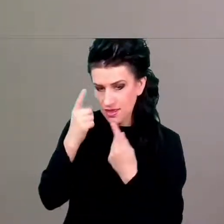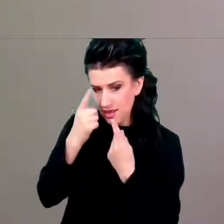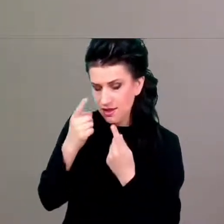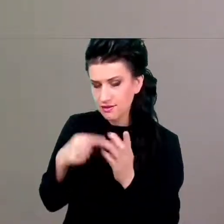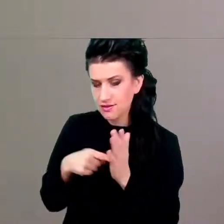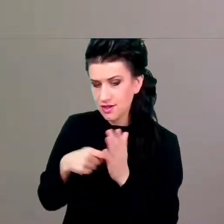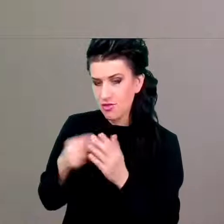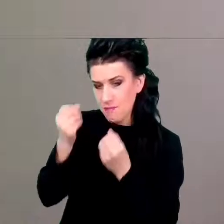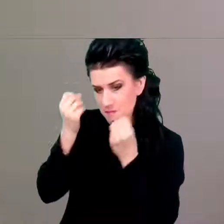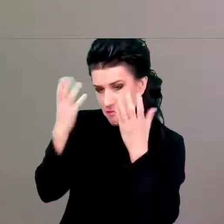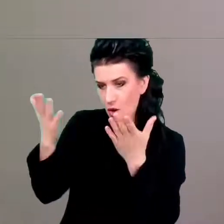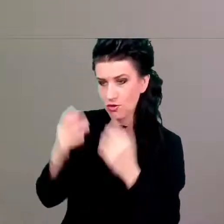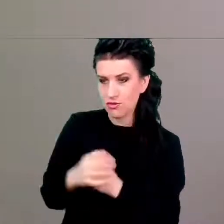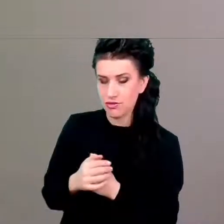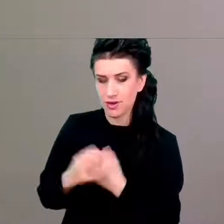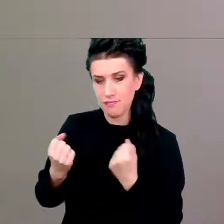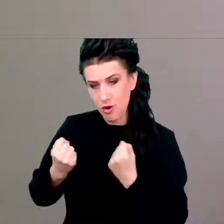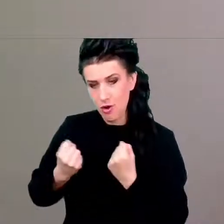uzasadnienie?